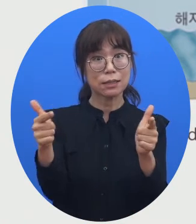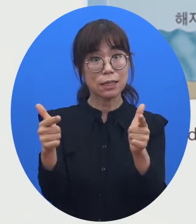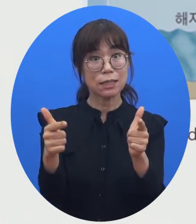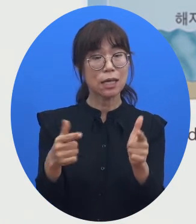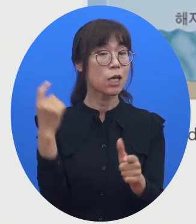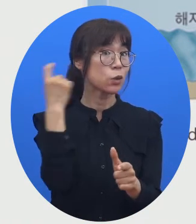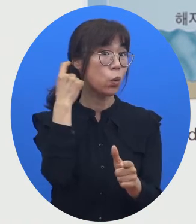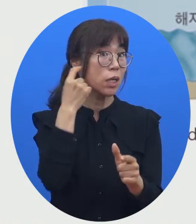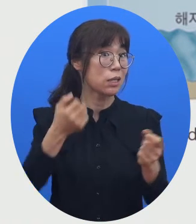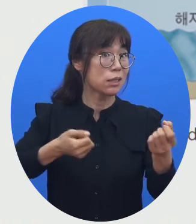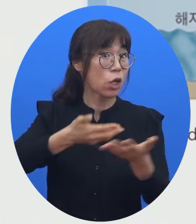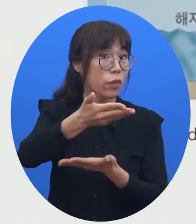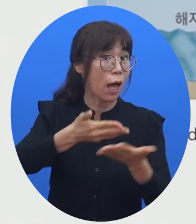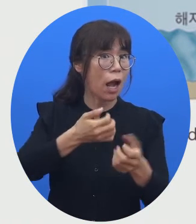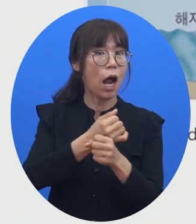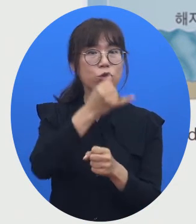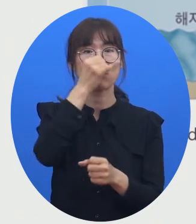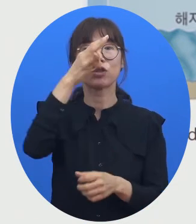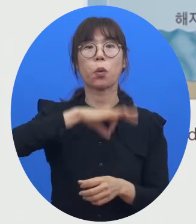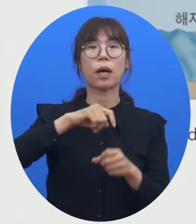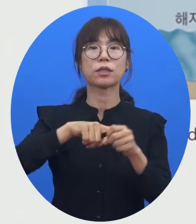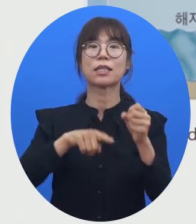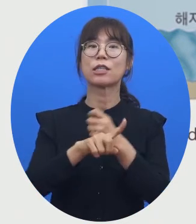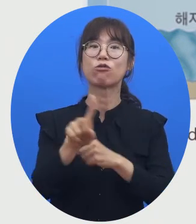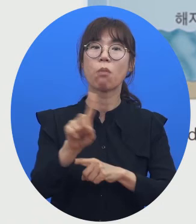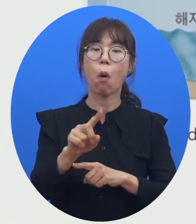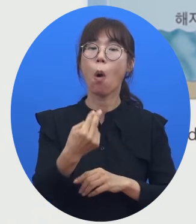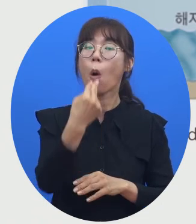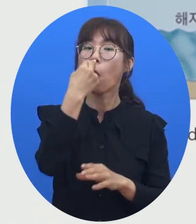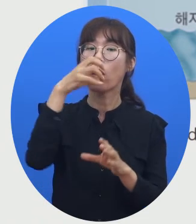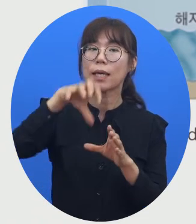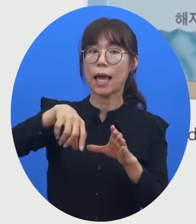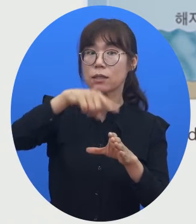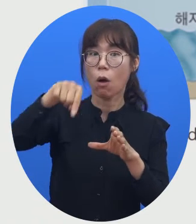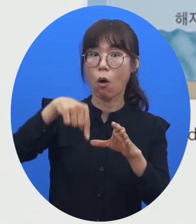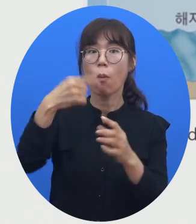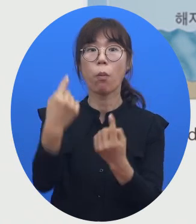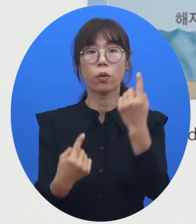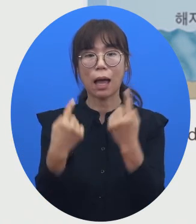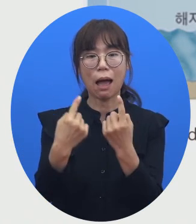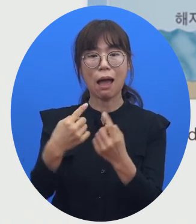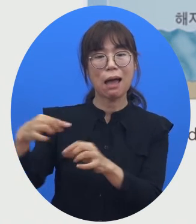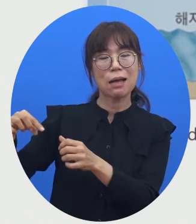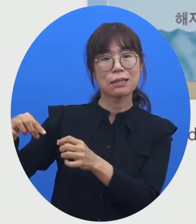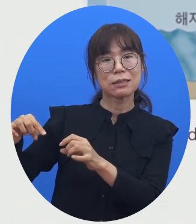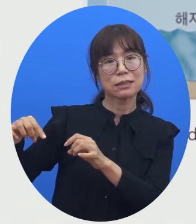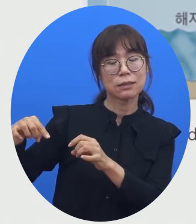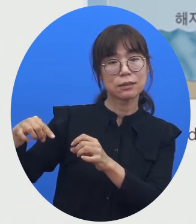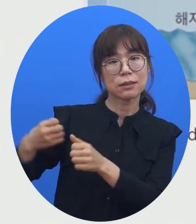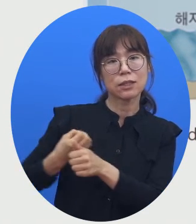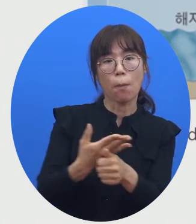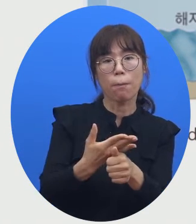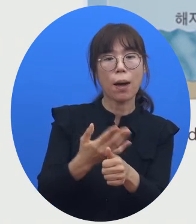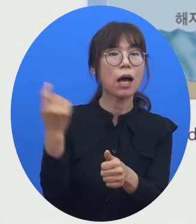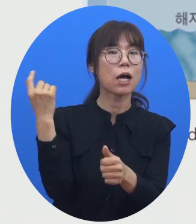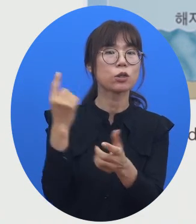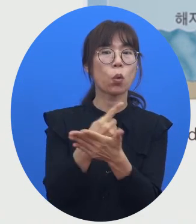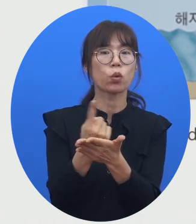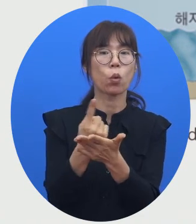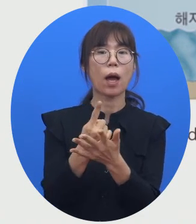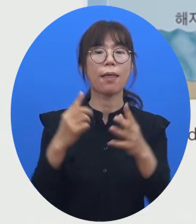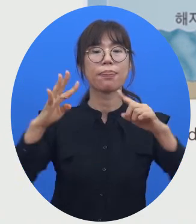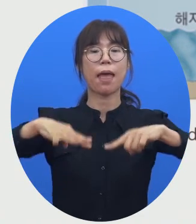의사전달을 하는 게 효과적인 이유는 공기에서보다 그 전파 속도가 4배나 빠르기 때문에 그렇습니다.